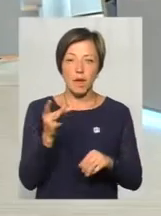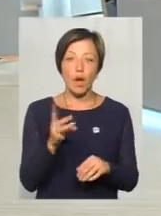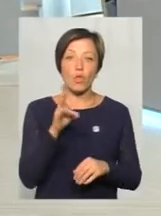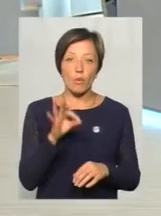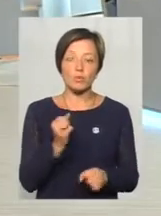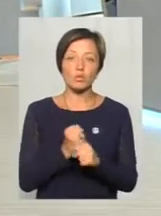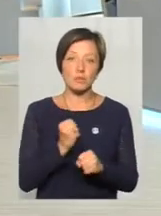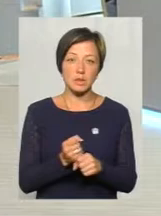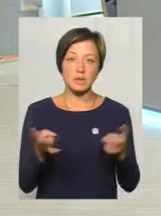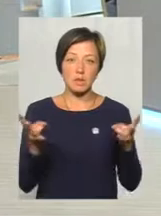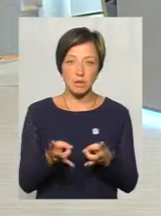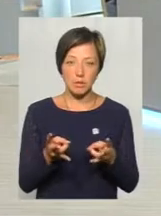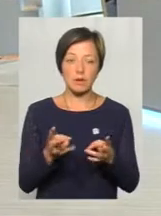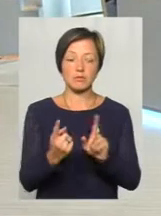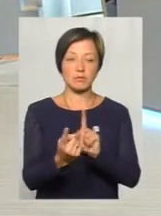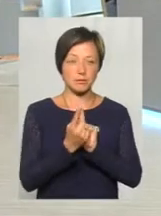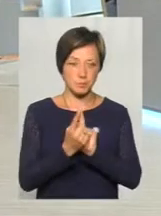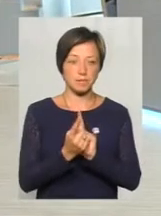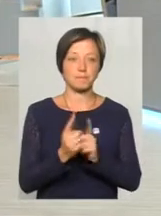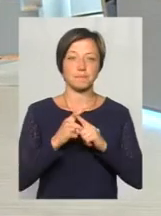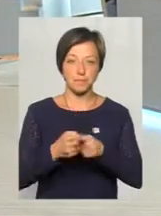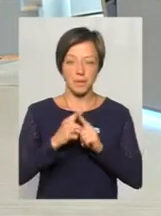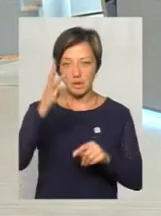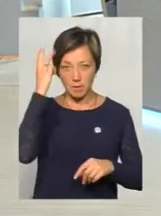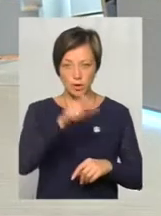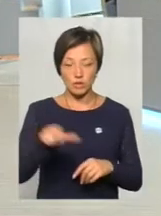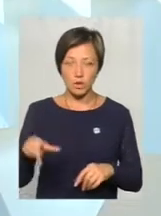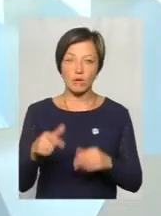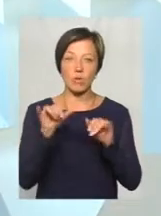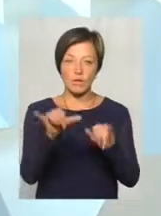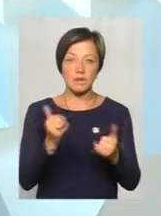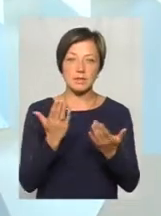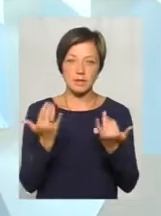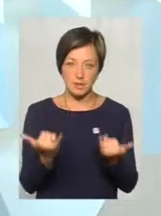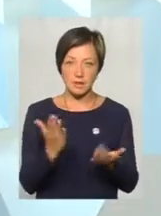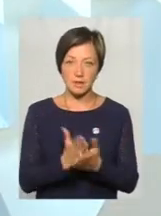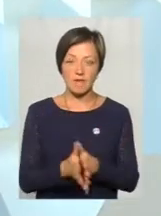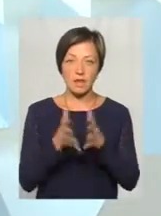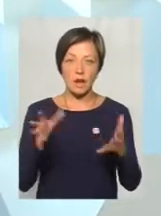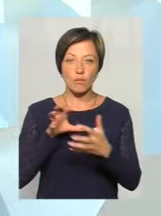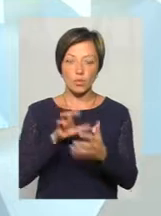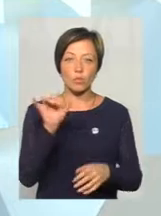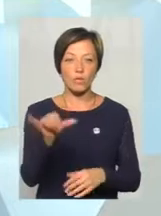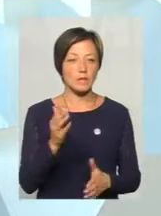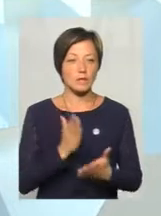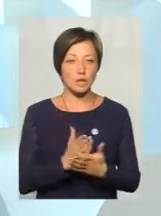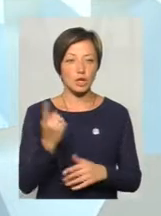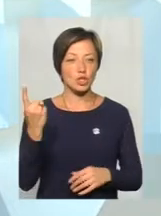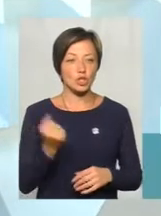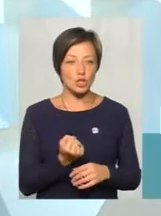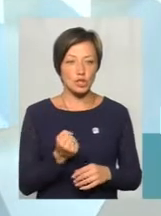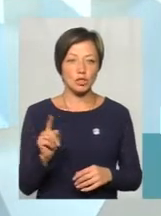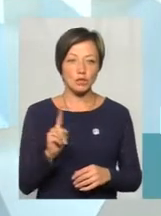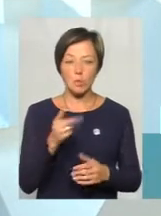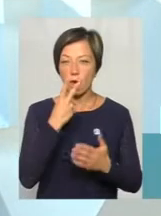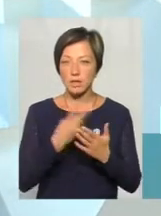крок на зустріч хмельничанам. Якщо в вас зараз стоять великі автобуси, у вас є тиждень, щоб